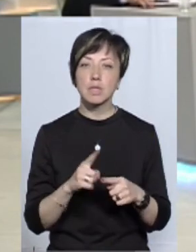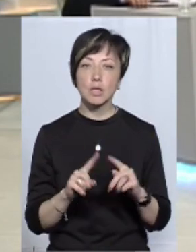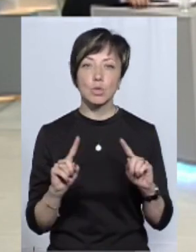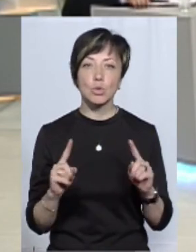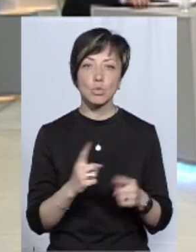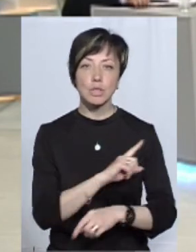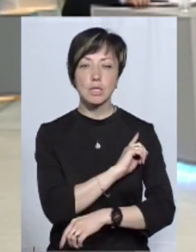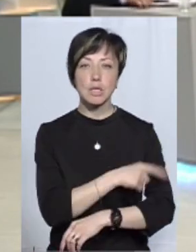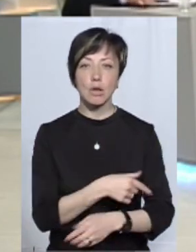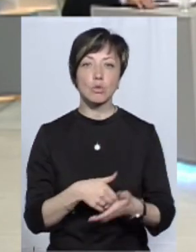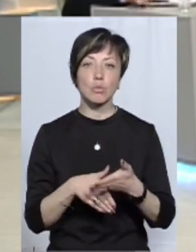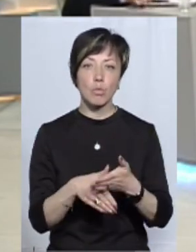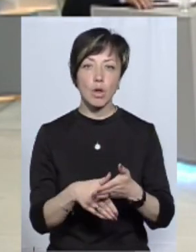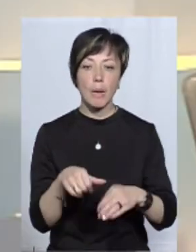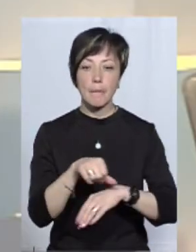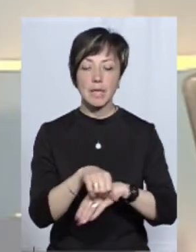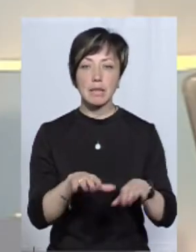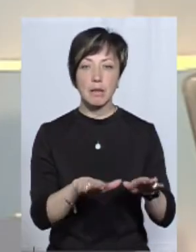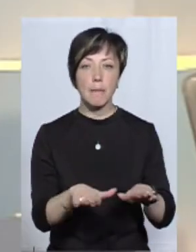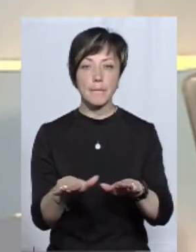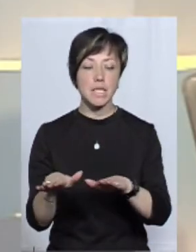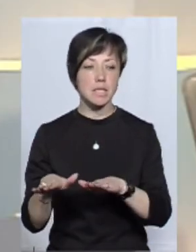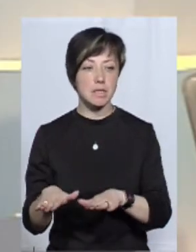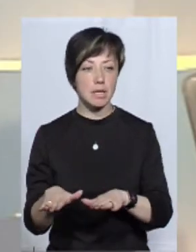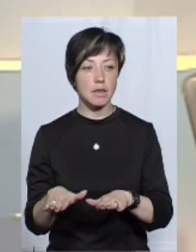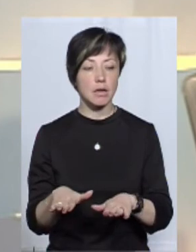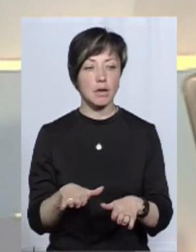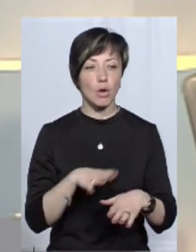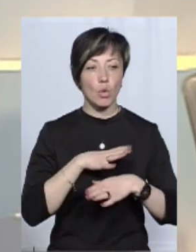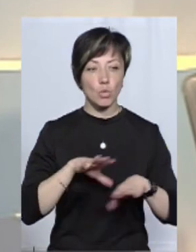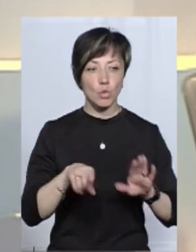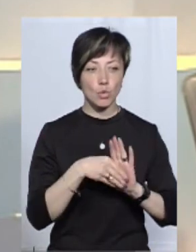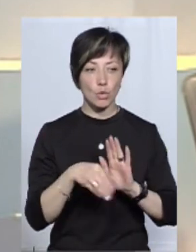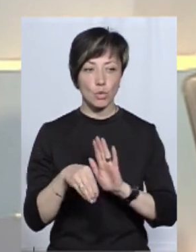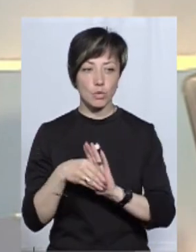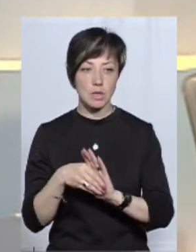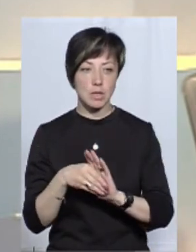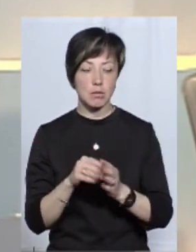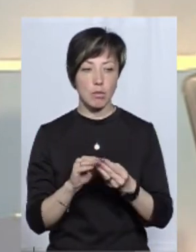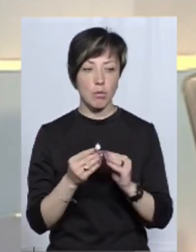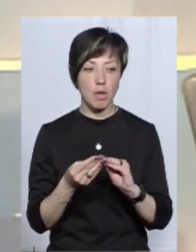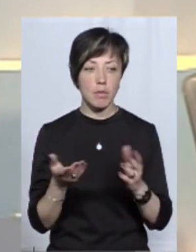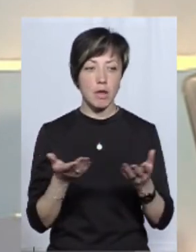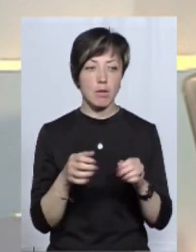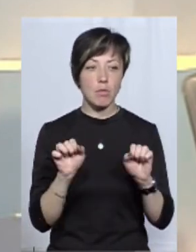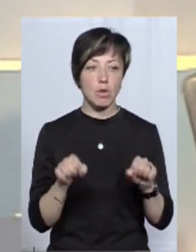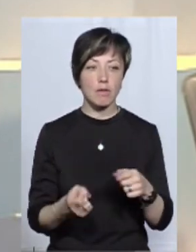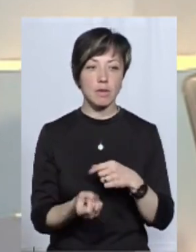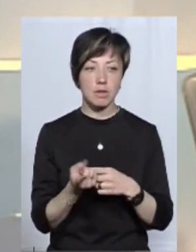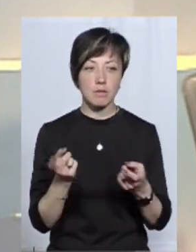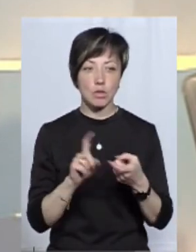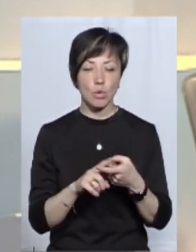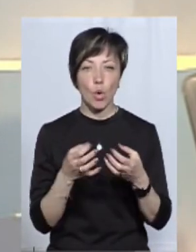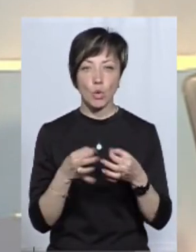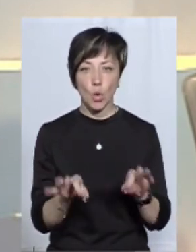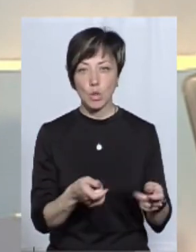дуже сильно допомогло митницям на місцях уникнути корупційних всіх проблем, які могли виникати в зв'язку